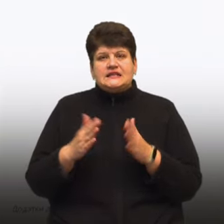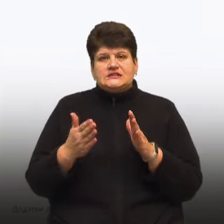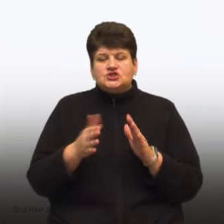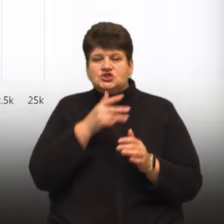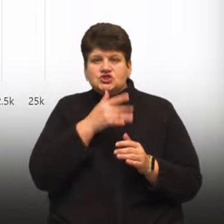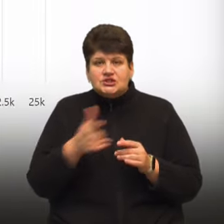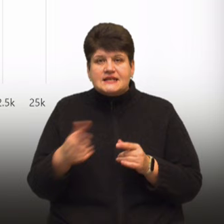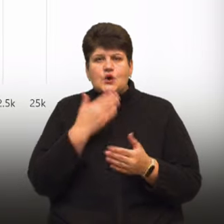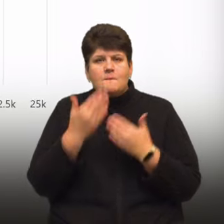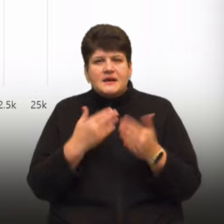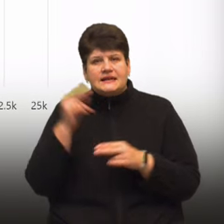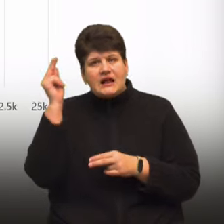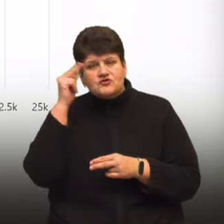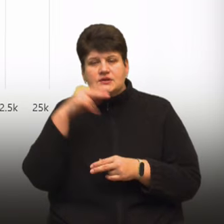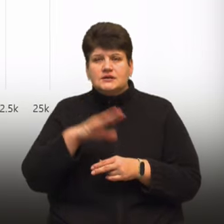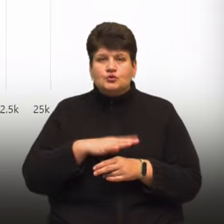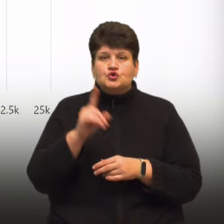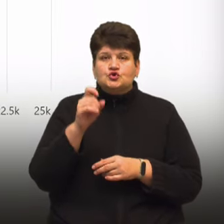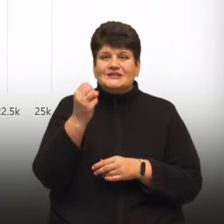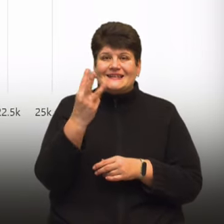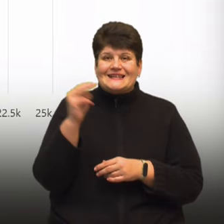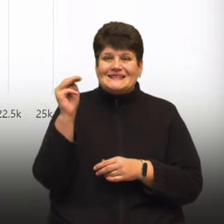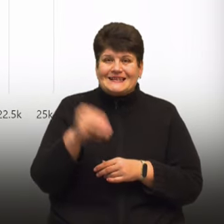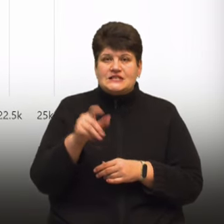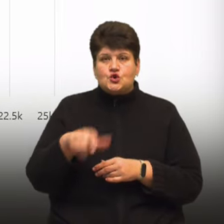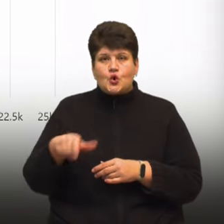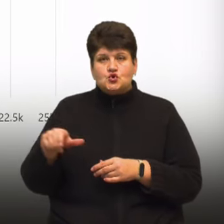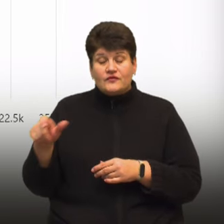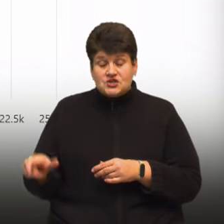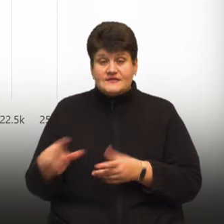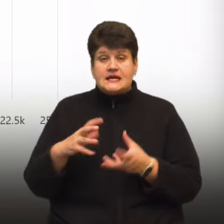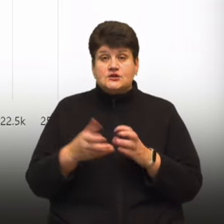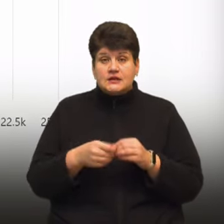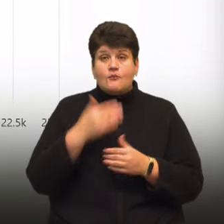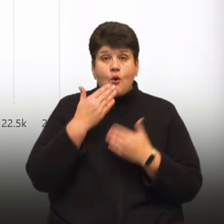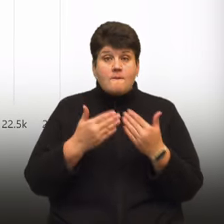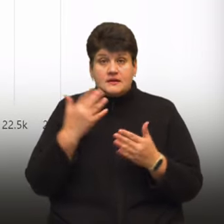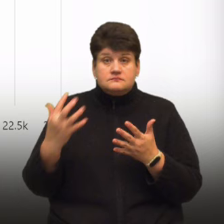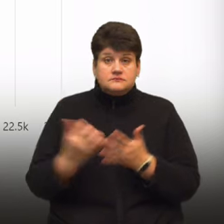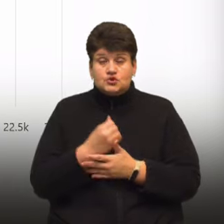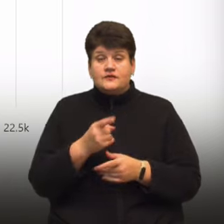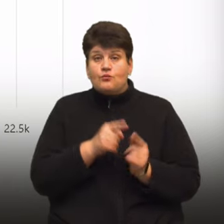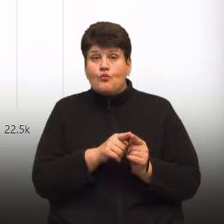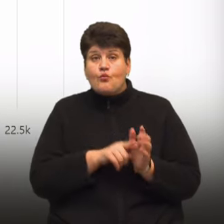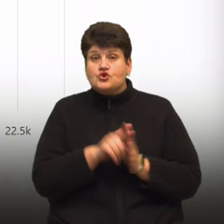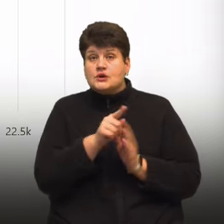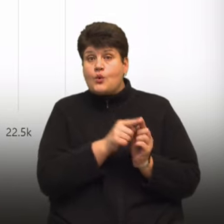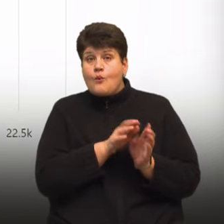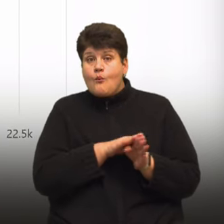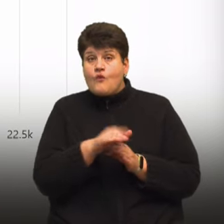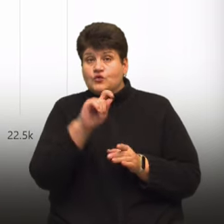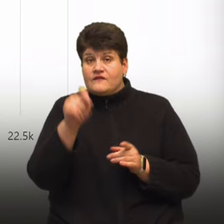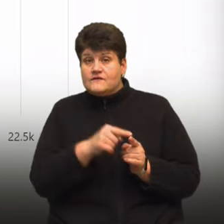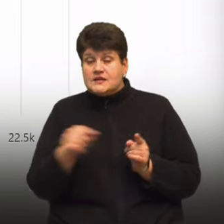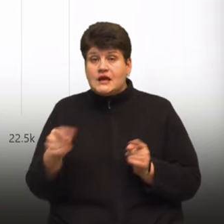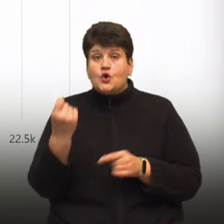Опитування та навчання пройшли майже 113 тисяч користувачів. За результатом опитування виявили, що від початку повномасштабної війни 11